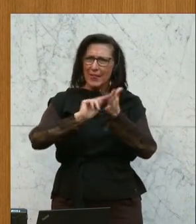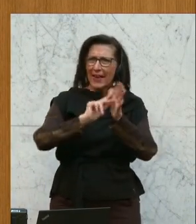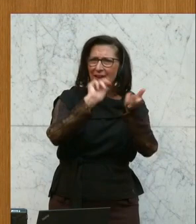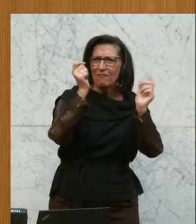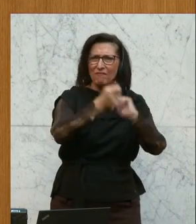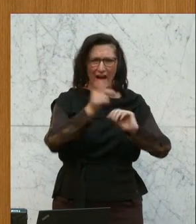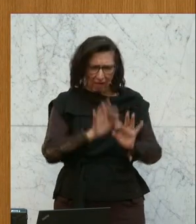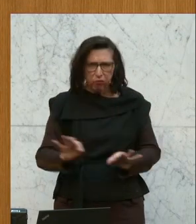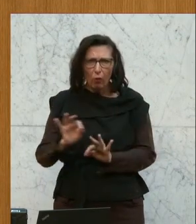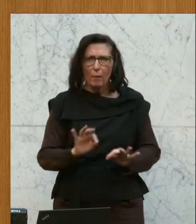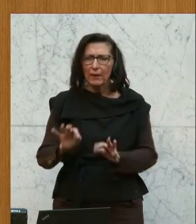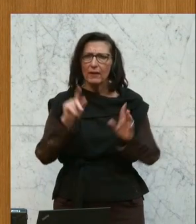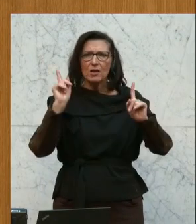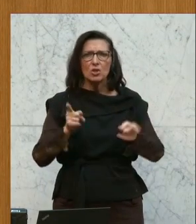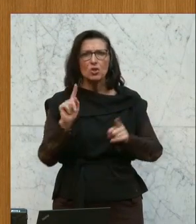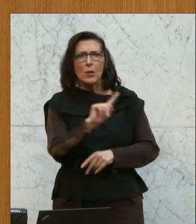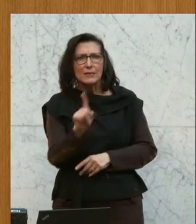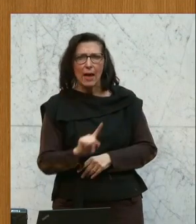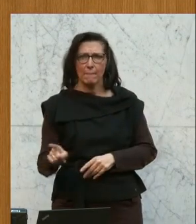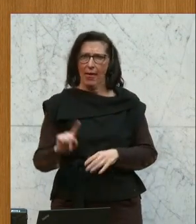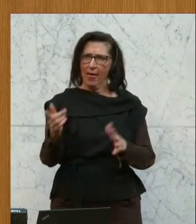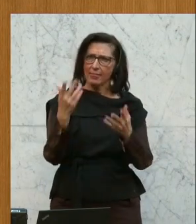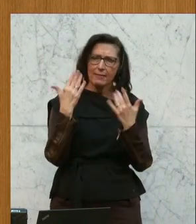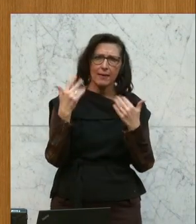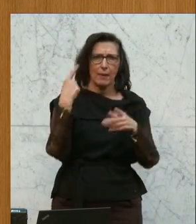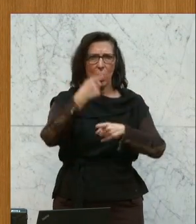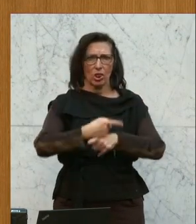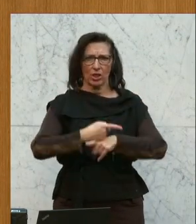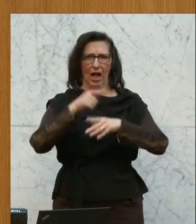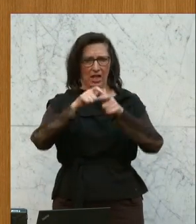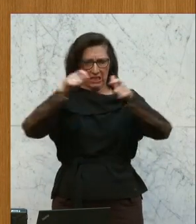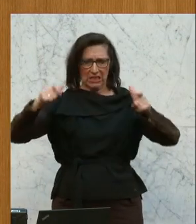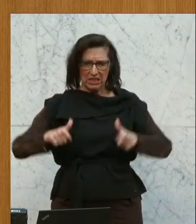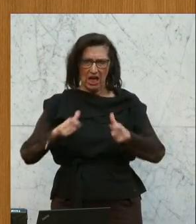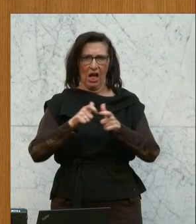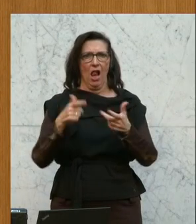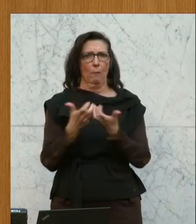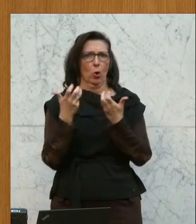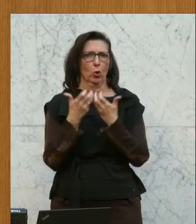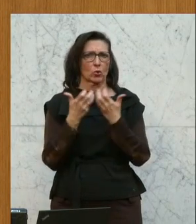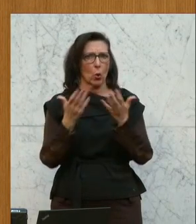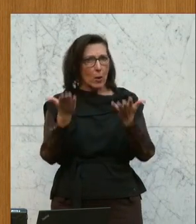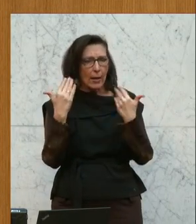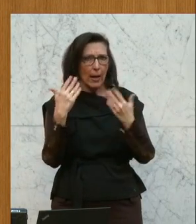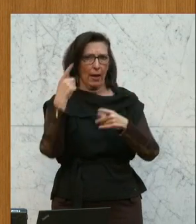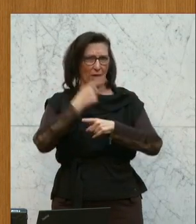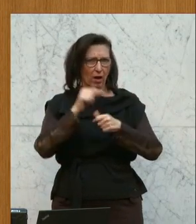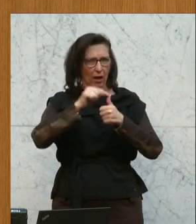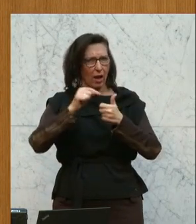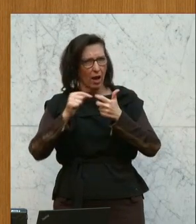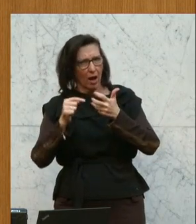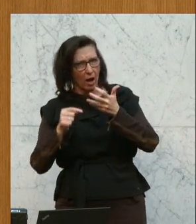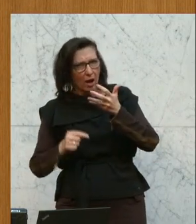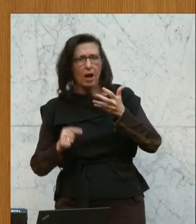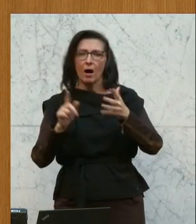Dass wir einen klimaneutralen Zement produzieren. Häusern aus klimaneutralen Ziegeln bauen. Und bei all diesen Veränderungen sicherstellen, dass wir die